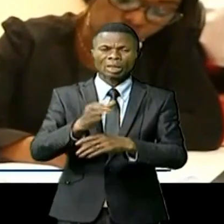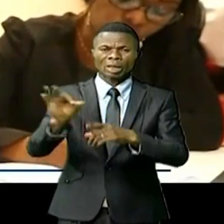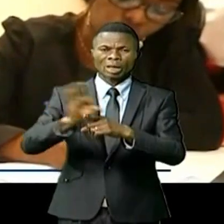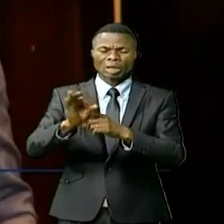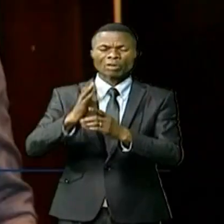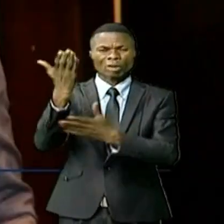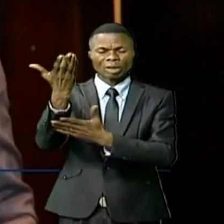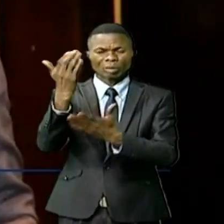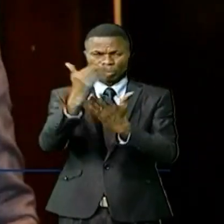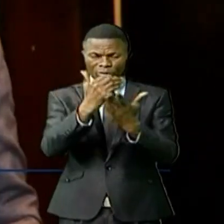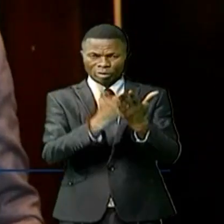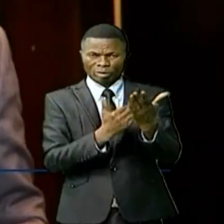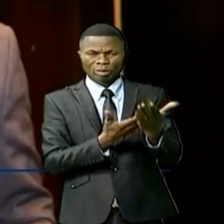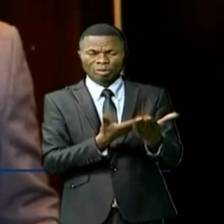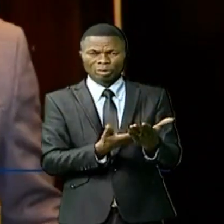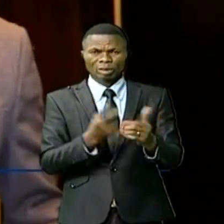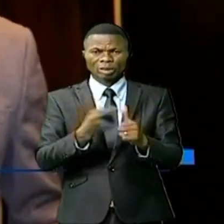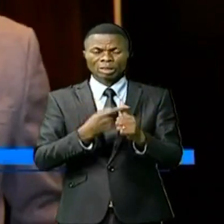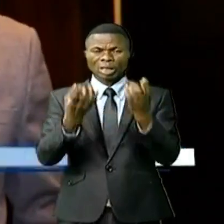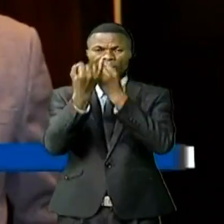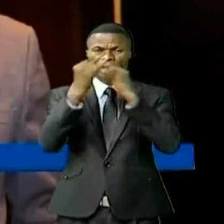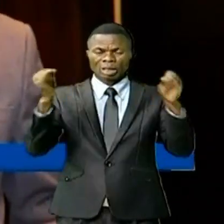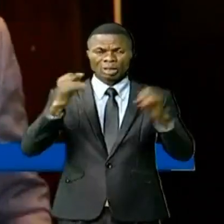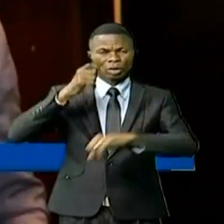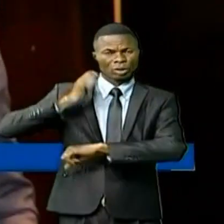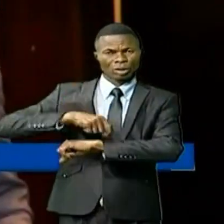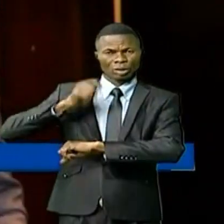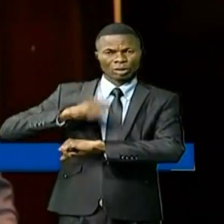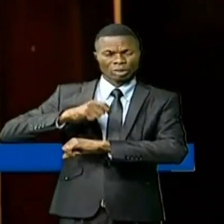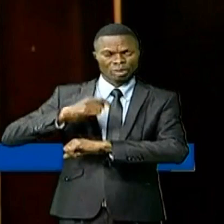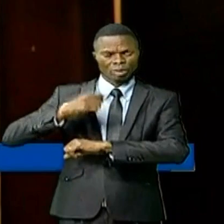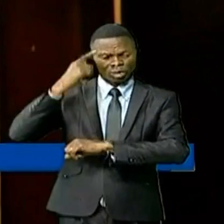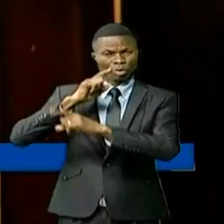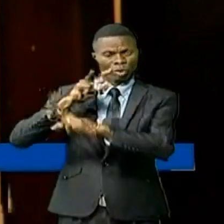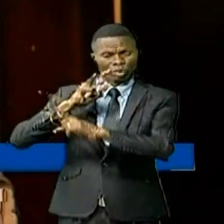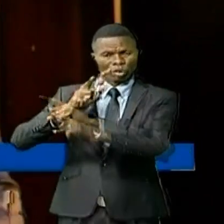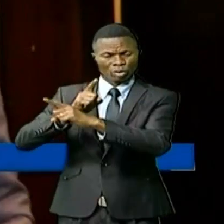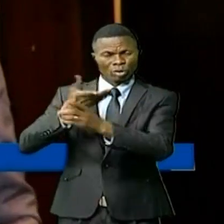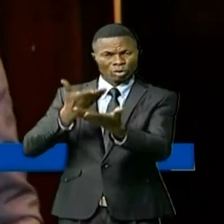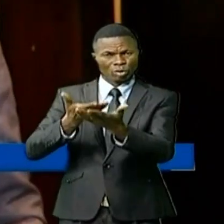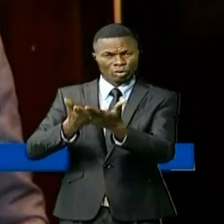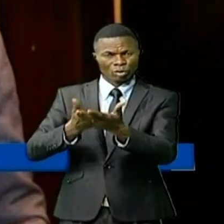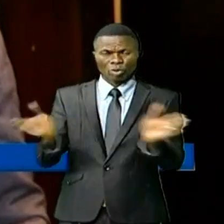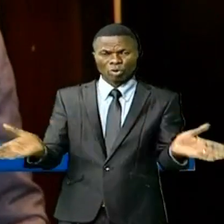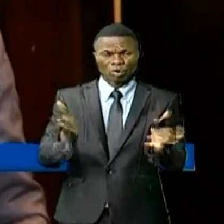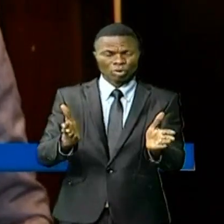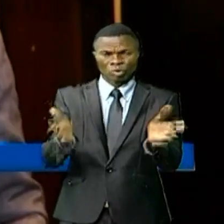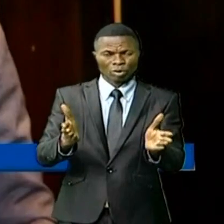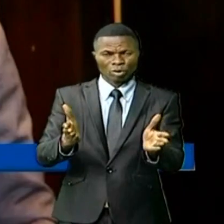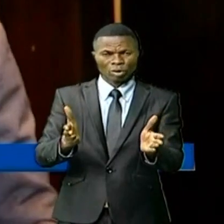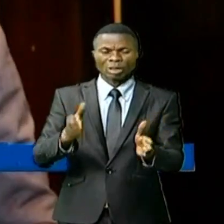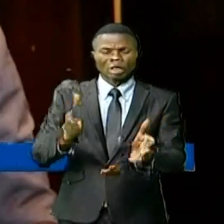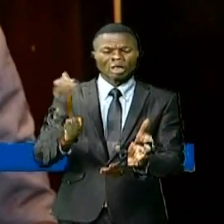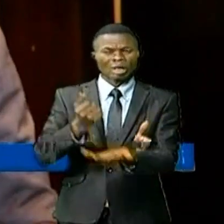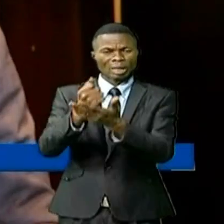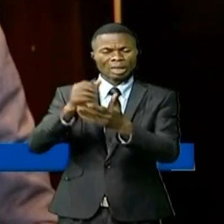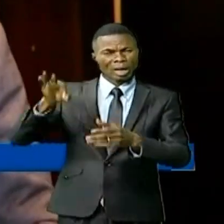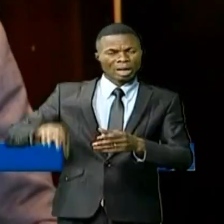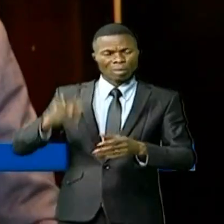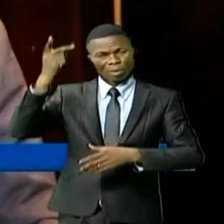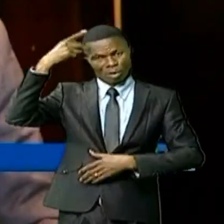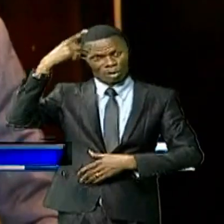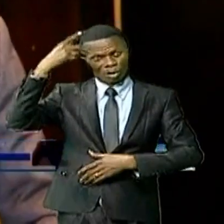recommandations. D'abord, l'indépendance de la justice, afin d'empêcher que celles-ci ne soient influencées de façon à servir des intérêts